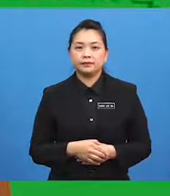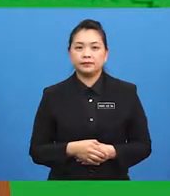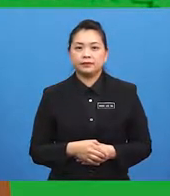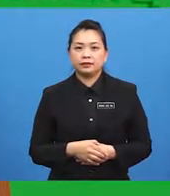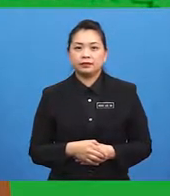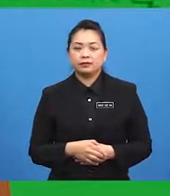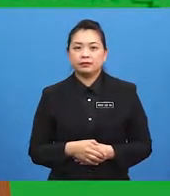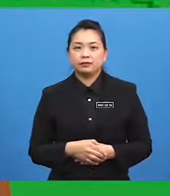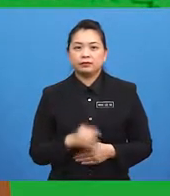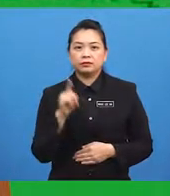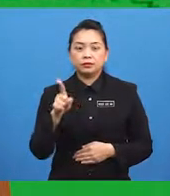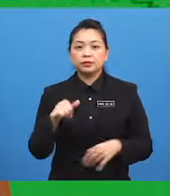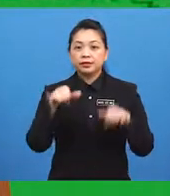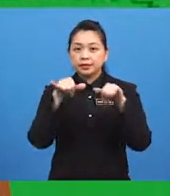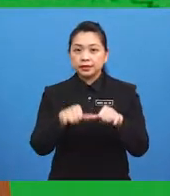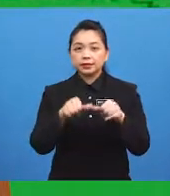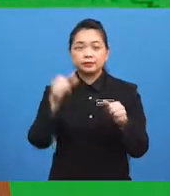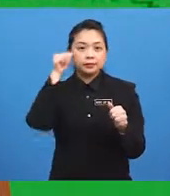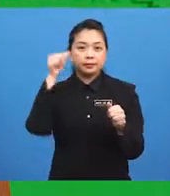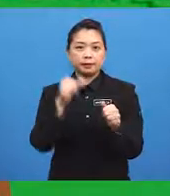...you still remember.